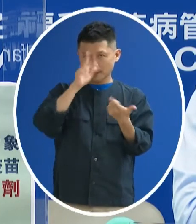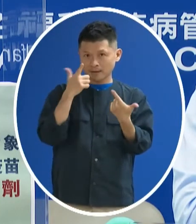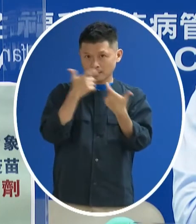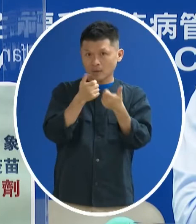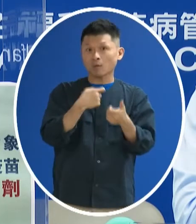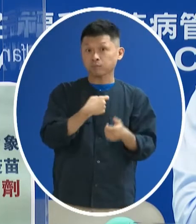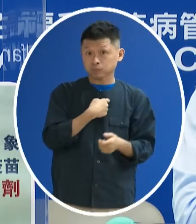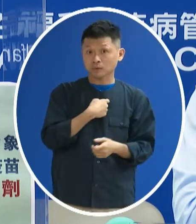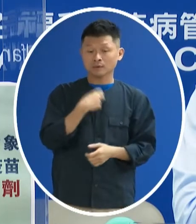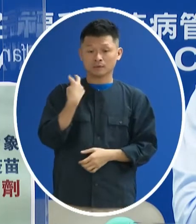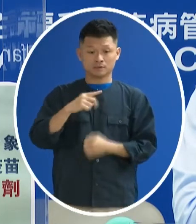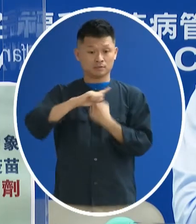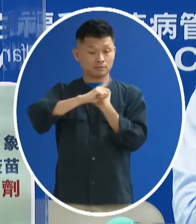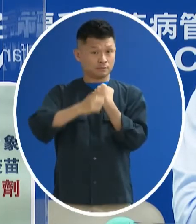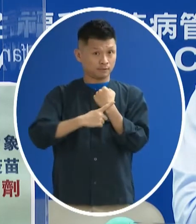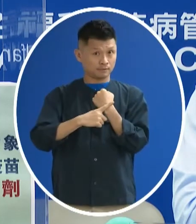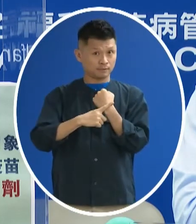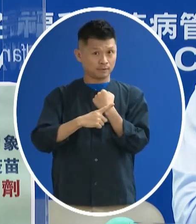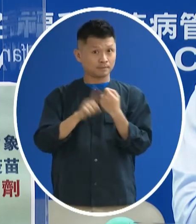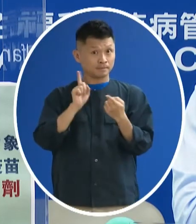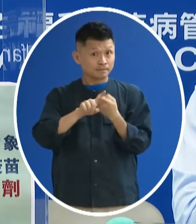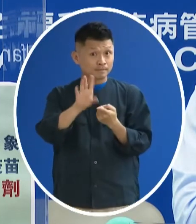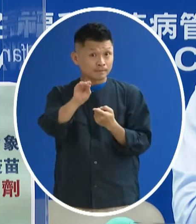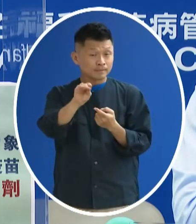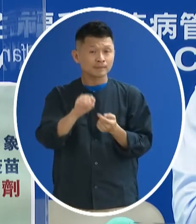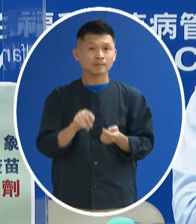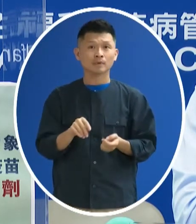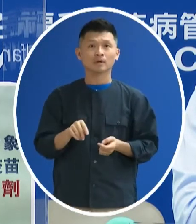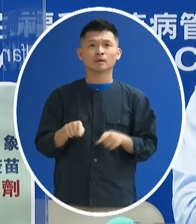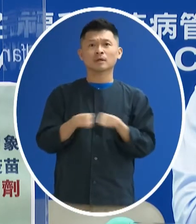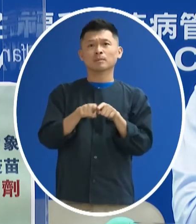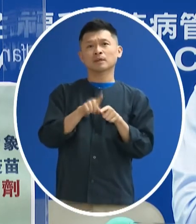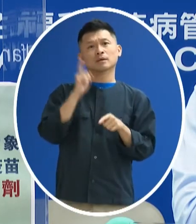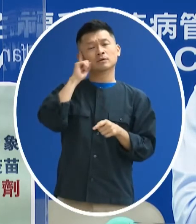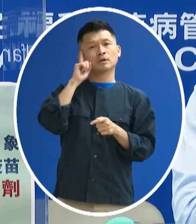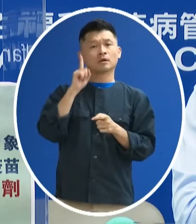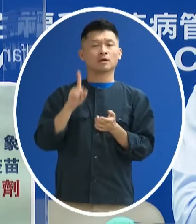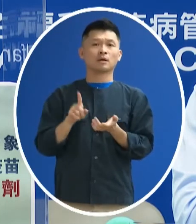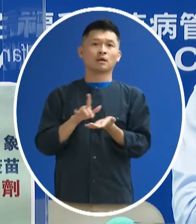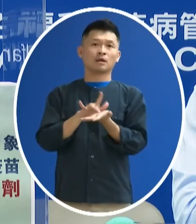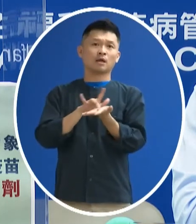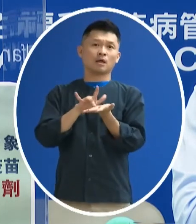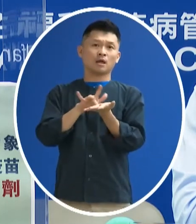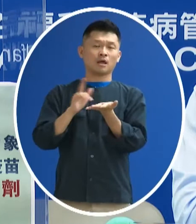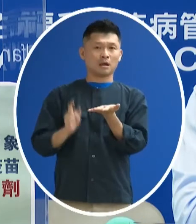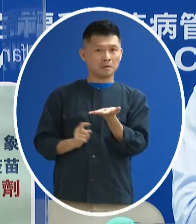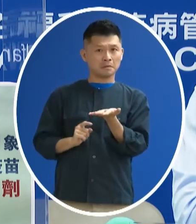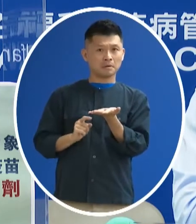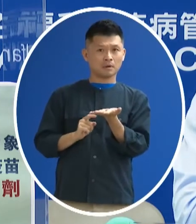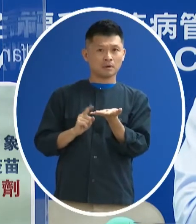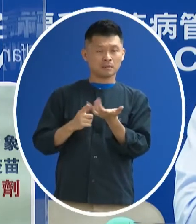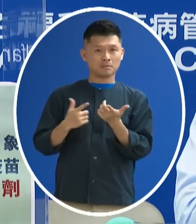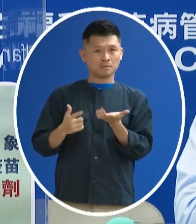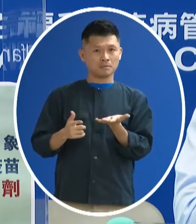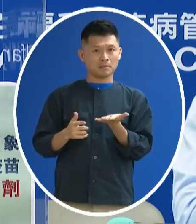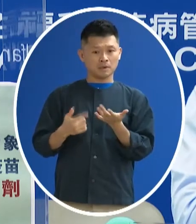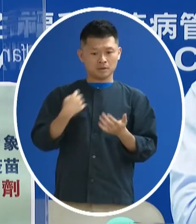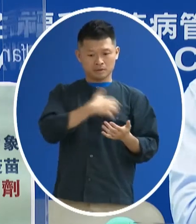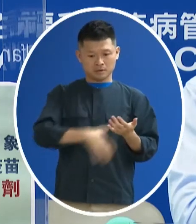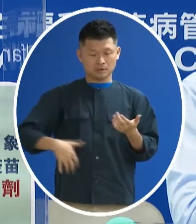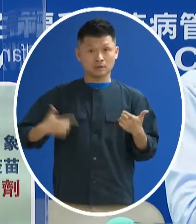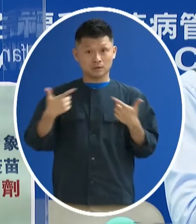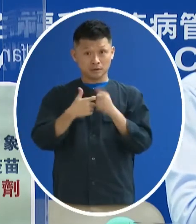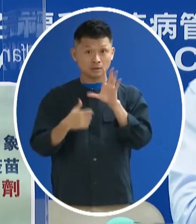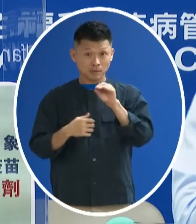然後使用的方法 所以在吃藥大家想說這個一個就是什麼樣的失陰症 那該怎麼吃